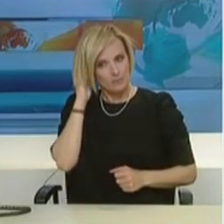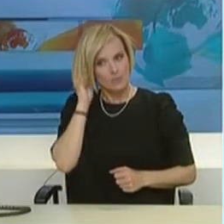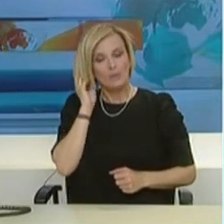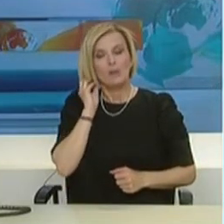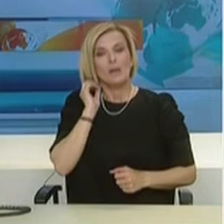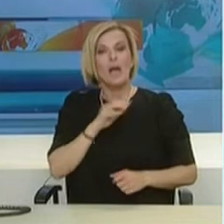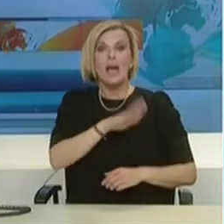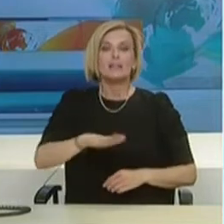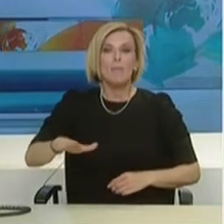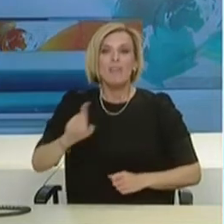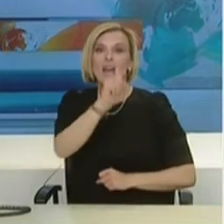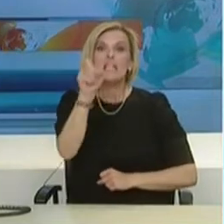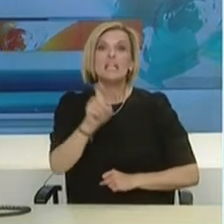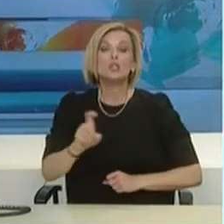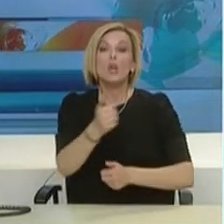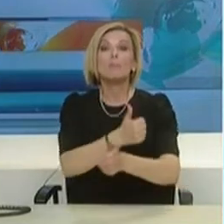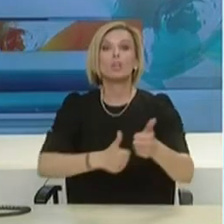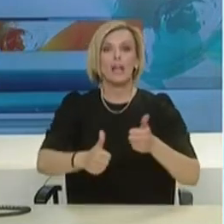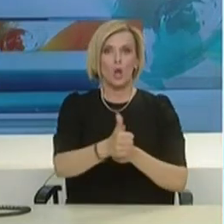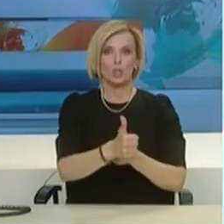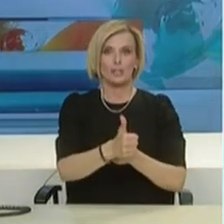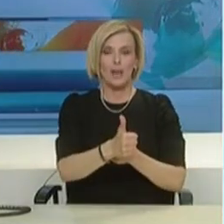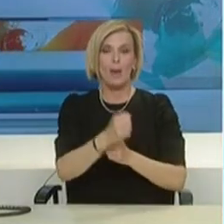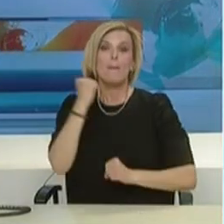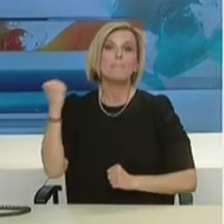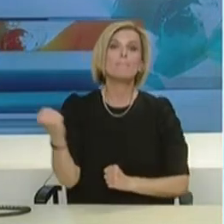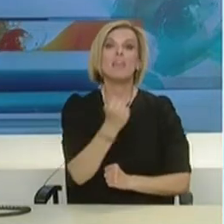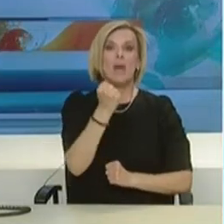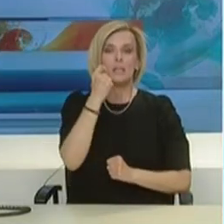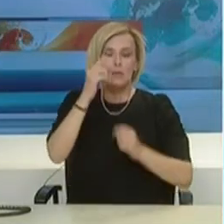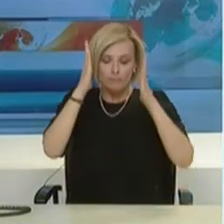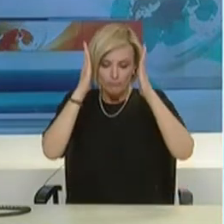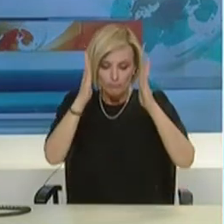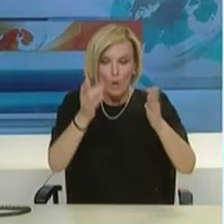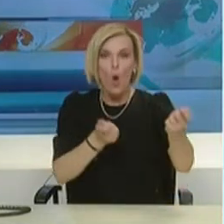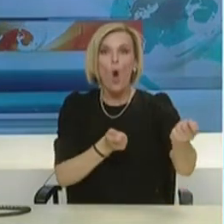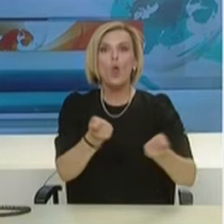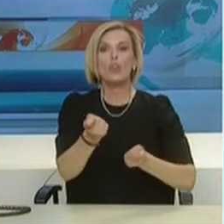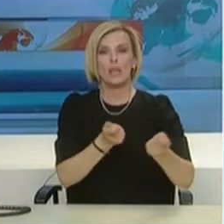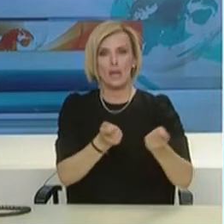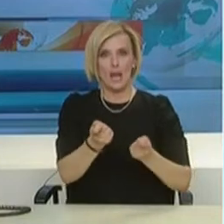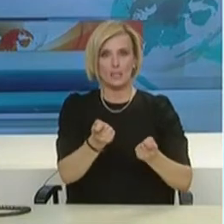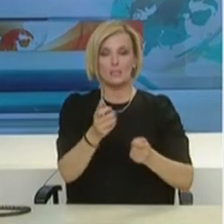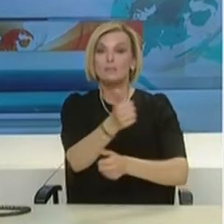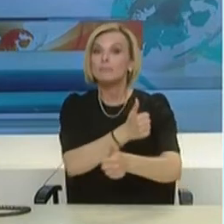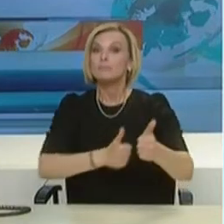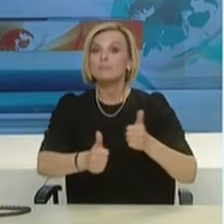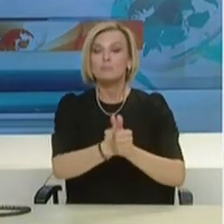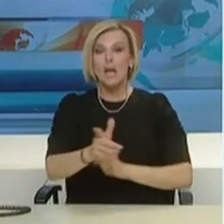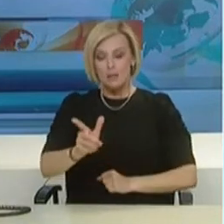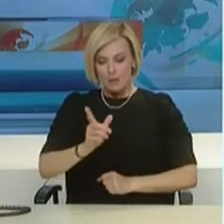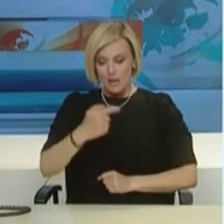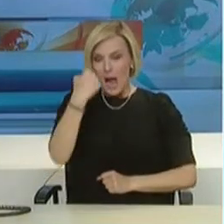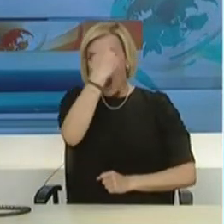των παιδιών μας. Αυτό που προέχει αυτή τη στιγμή είναι η πειθαρχία και η προσήλωση στις οδηγίες. Αυτό που προέχει είναι η ατομική ευθύνη.